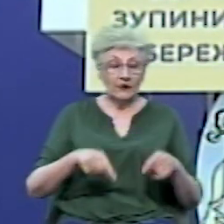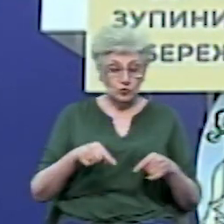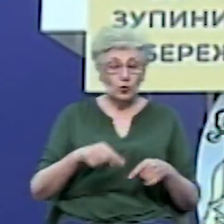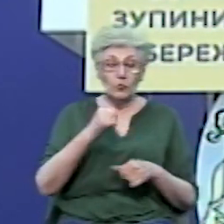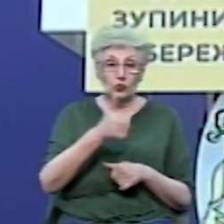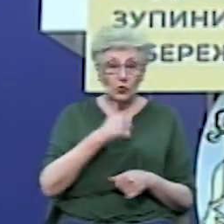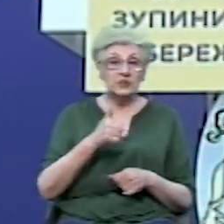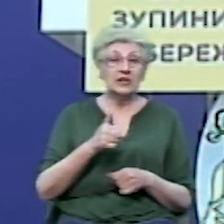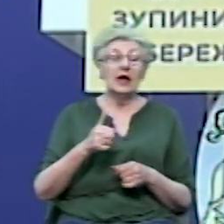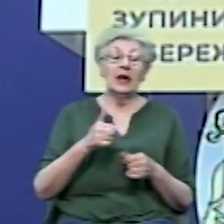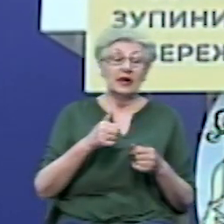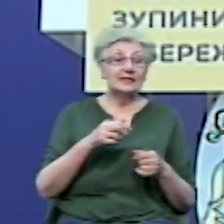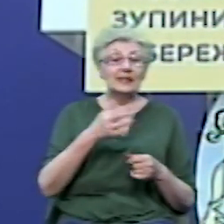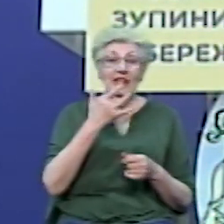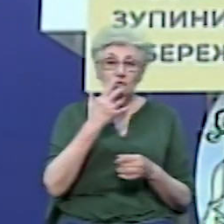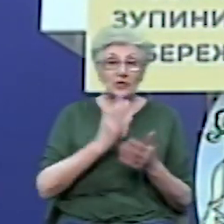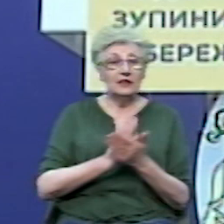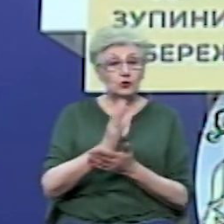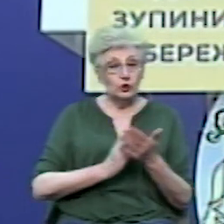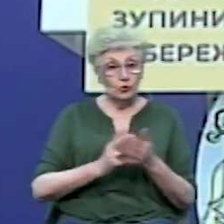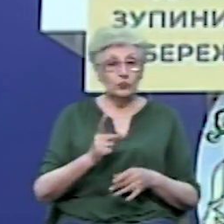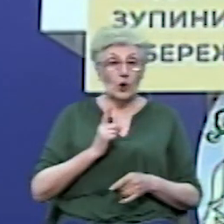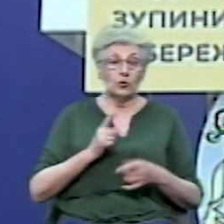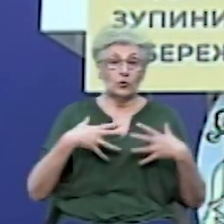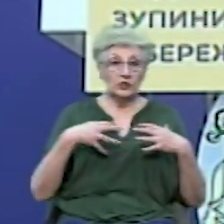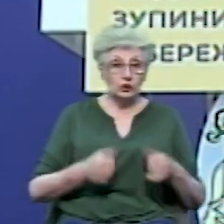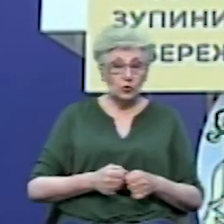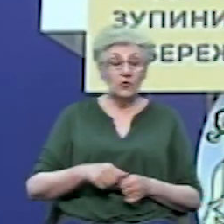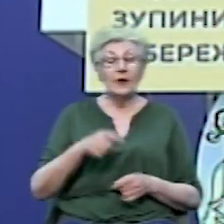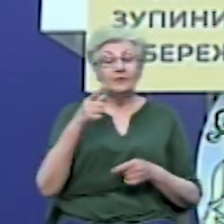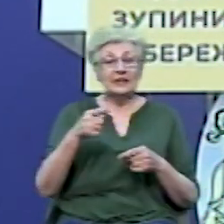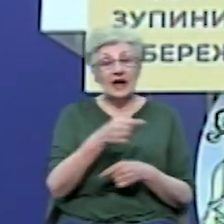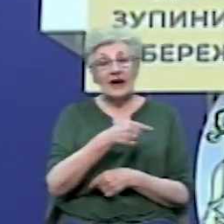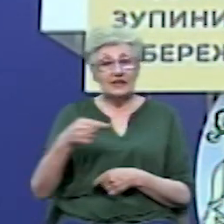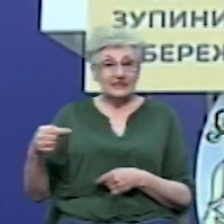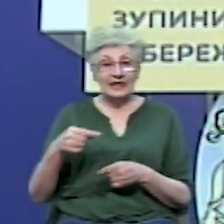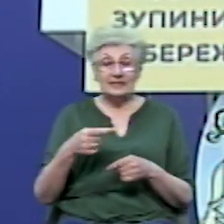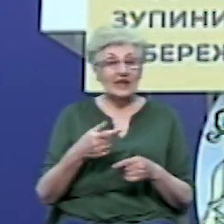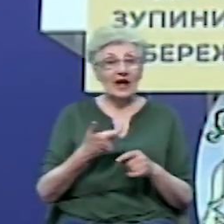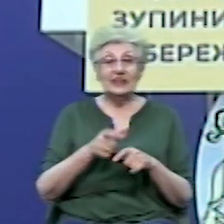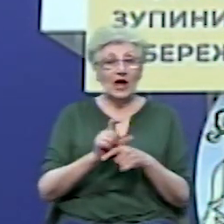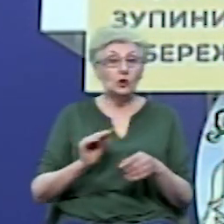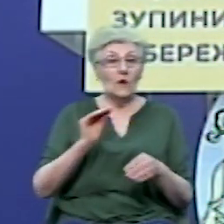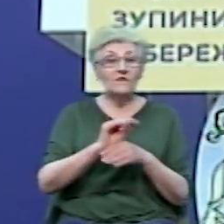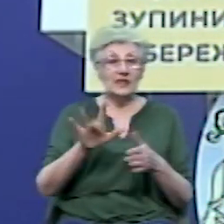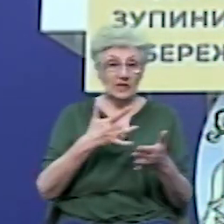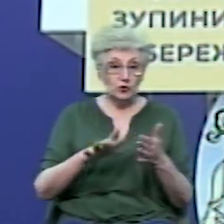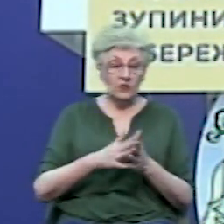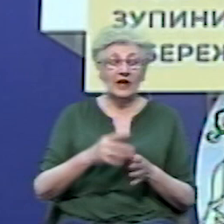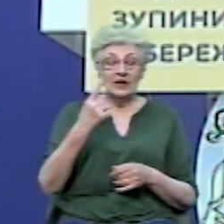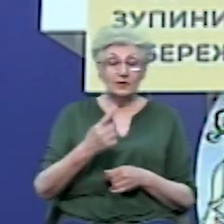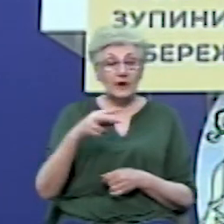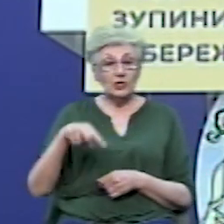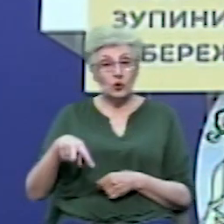виникла різниця – це недофінансування. І воно буде покрите, починаючи з 1 липня і закінчуючи